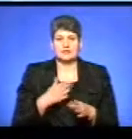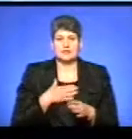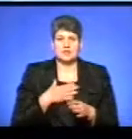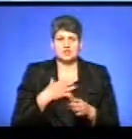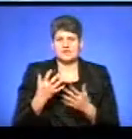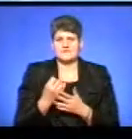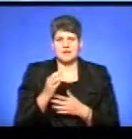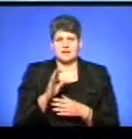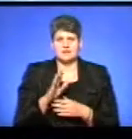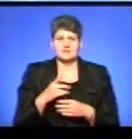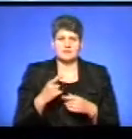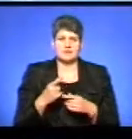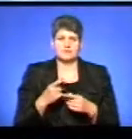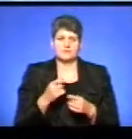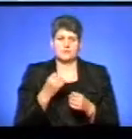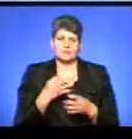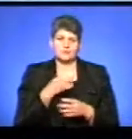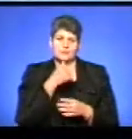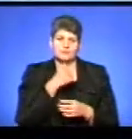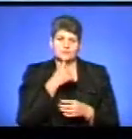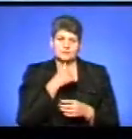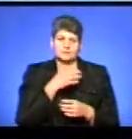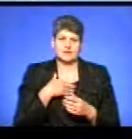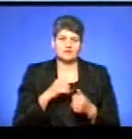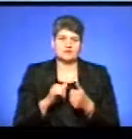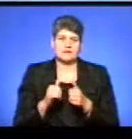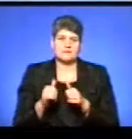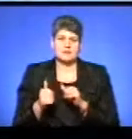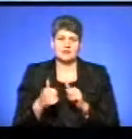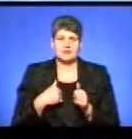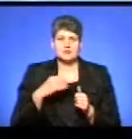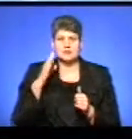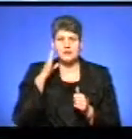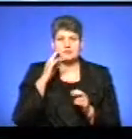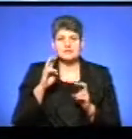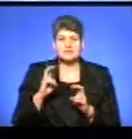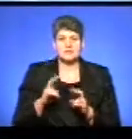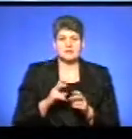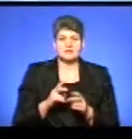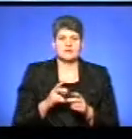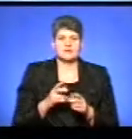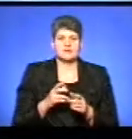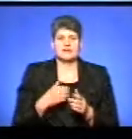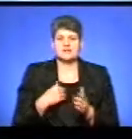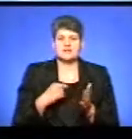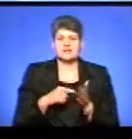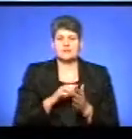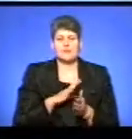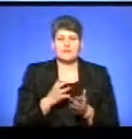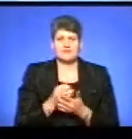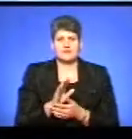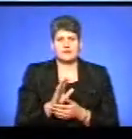виїграш. Ми накатували нашу заміну, наші хлопців, які сидять. Ми їх накатували, нашу ціль не було виграти.